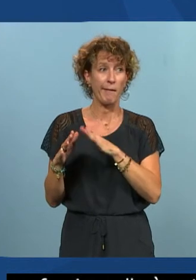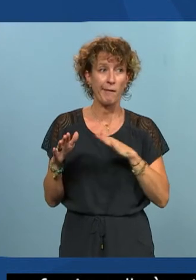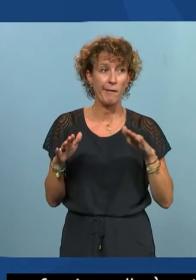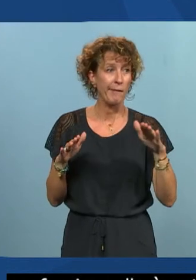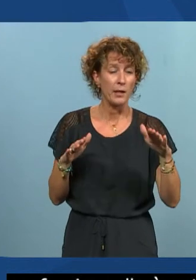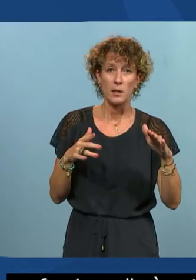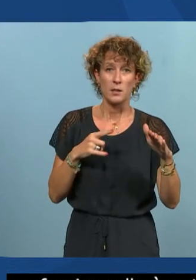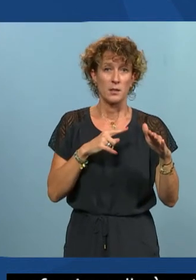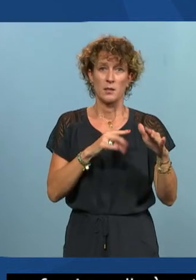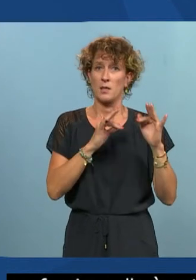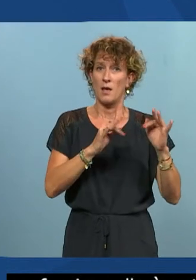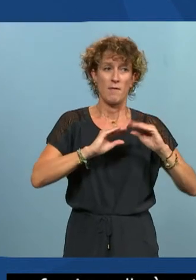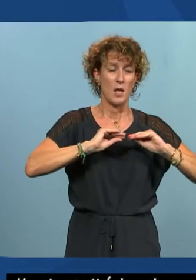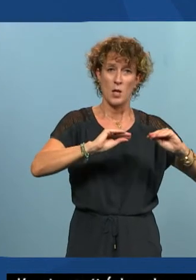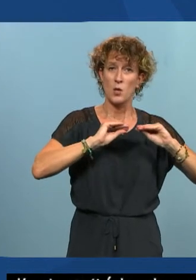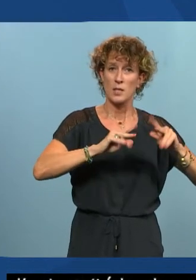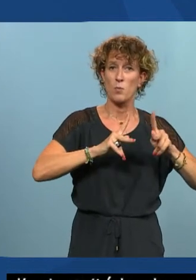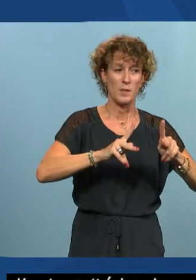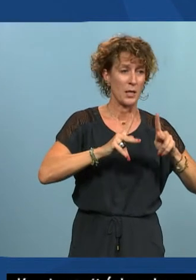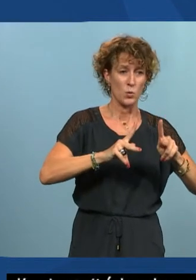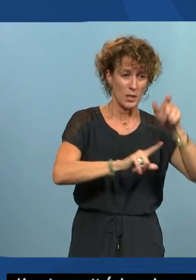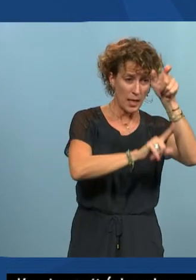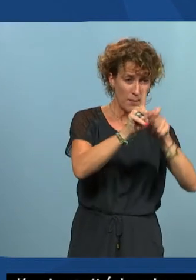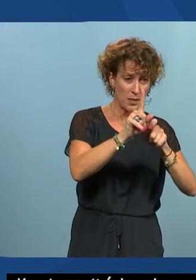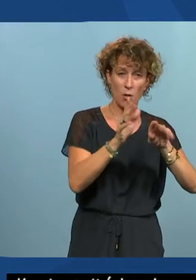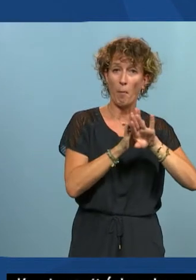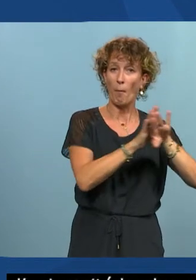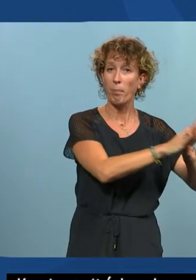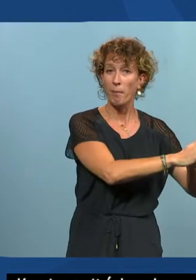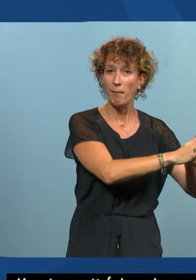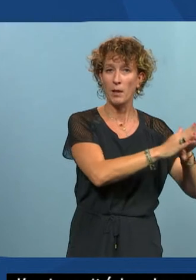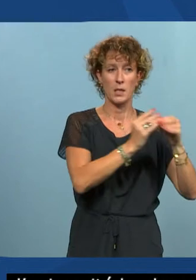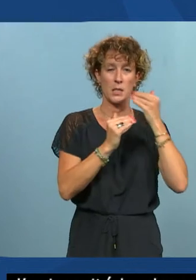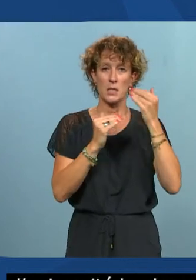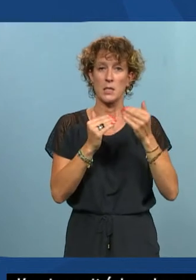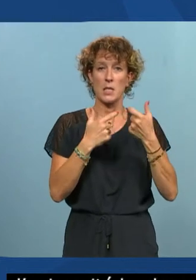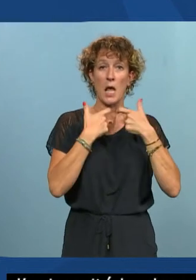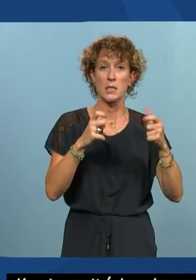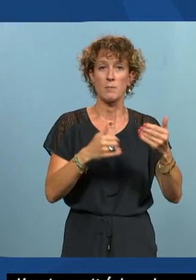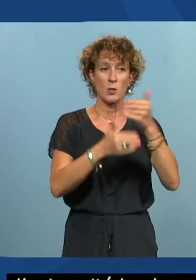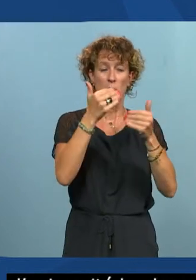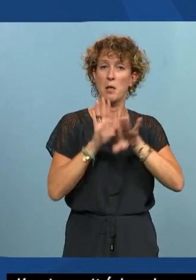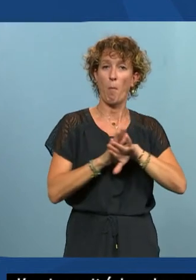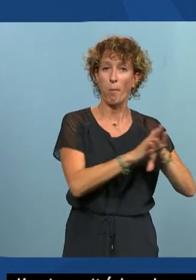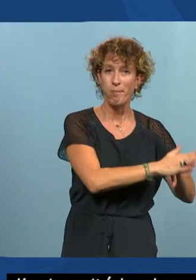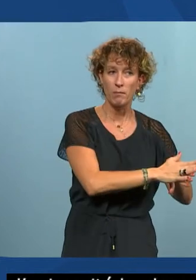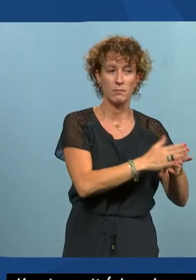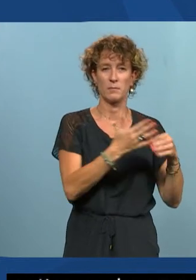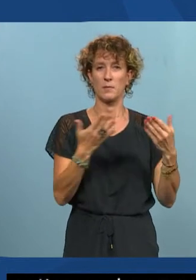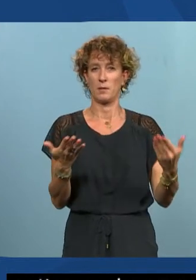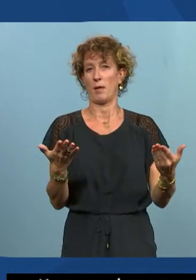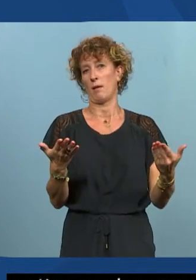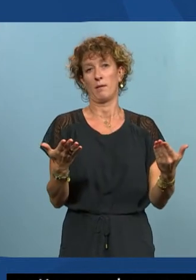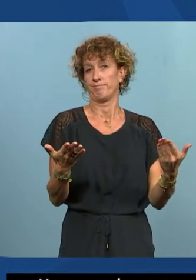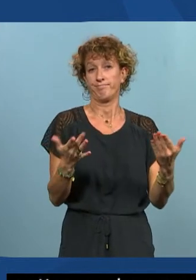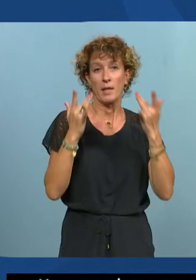sur tout l'enseignement pédagogique le sujet n pas pris en compte si dans l'accessibilité du bâti à l'université le sujet n pas pris en compte ou mal pris en compte effectivement